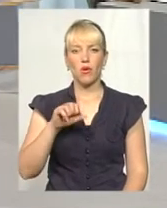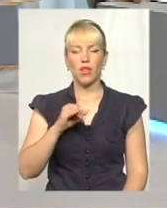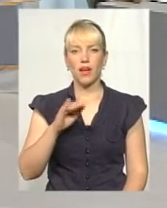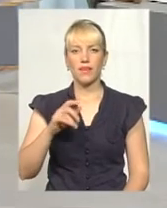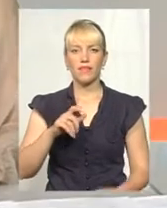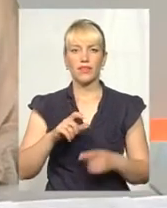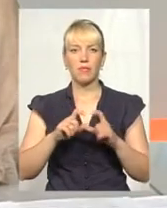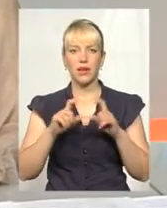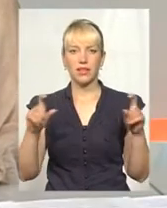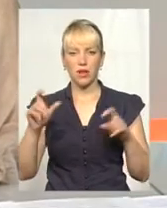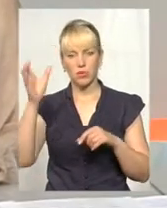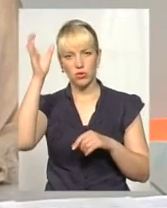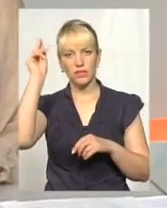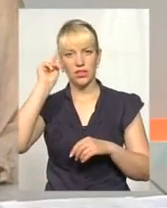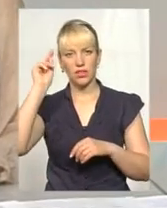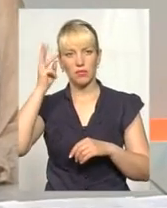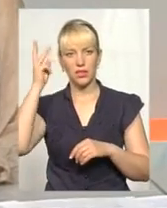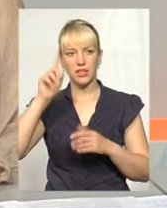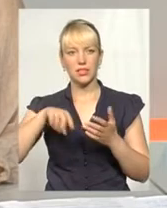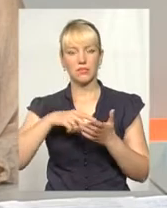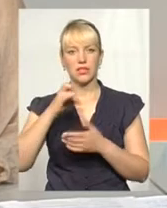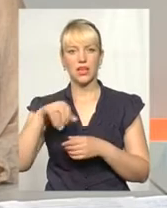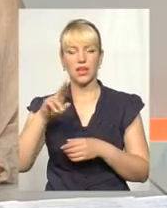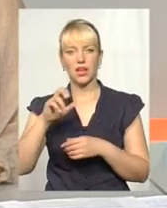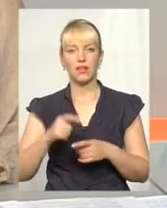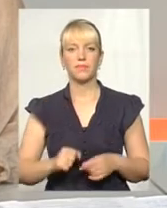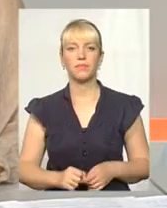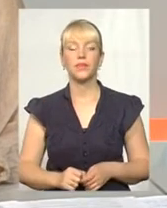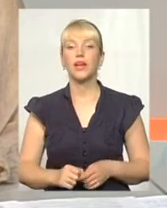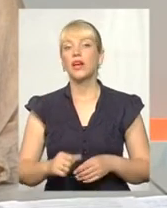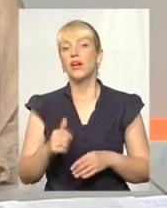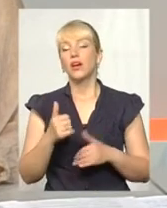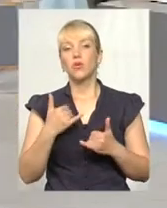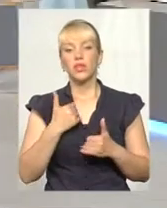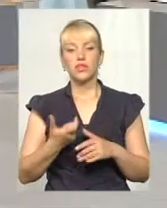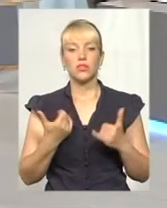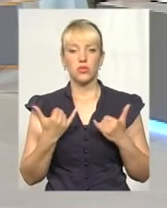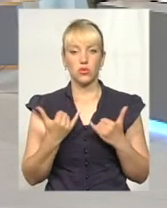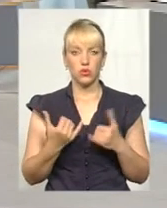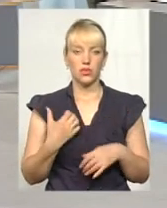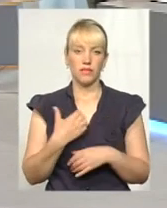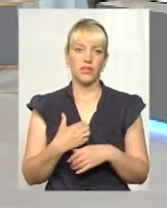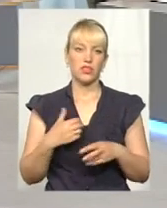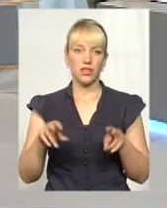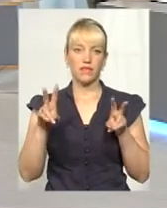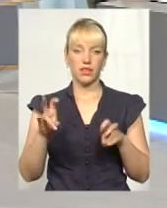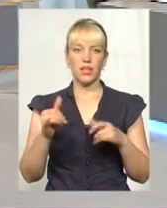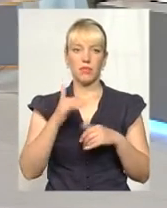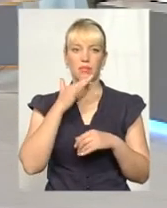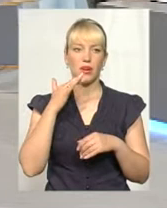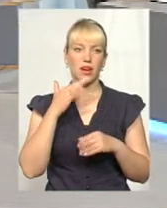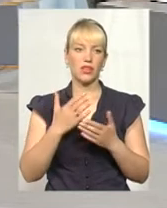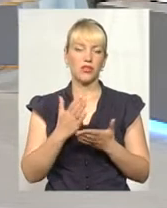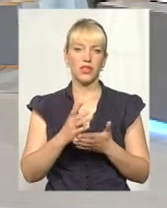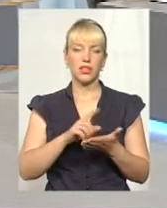освіти та науки Хмельницької міської ради. Доброго дня. Доброго дня. У нас сьогодні дуже важлива тема і дуже багато стосовно неї